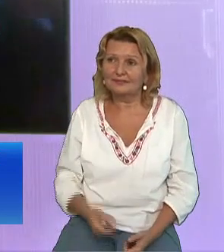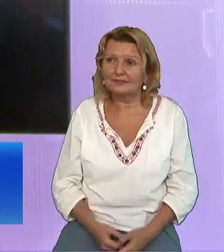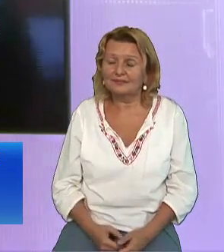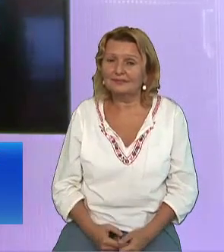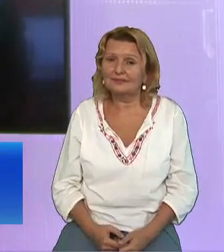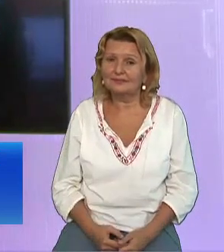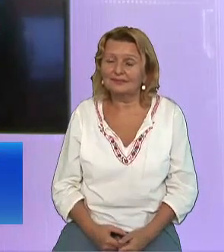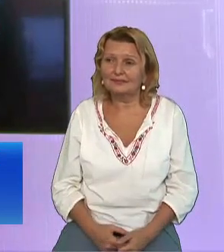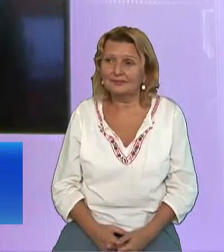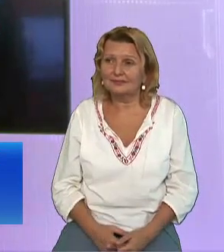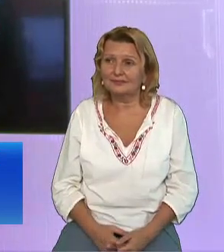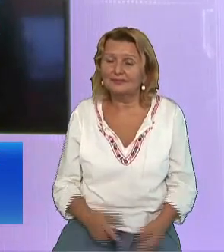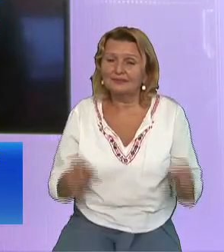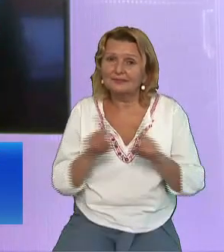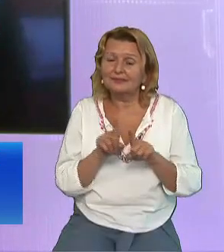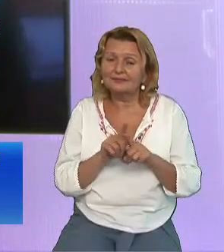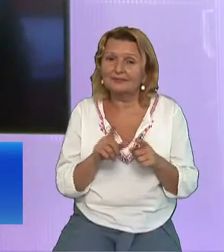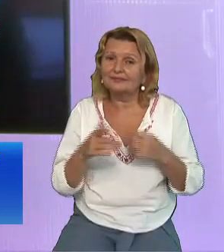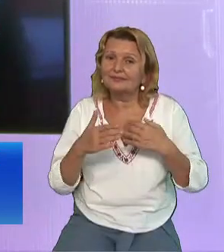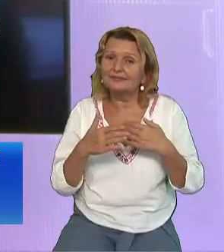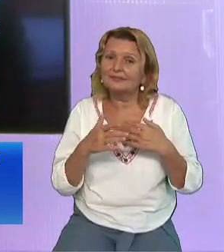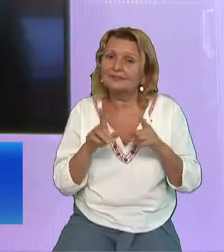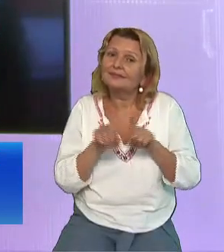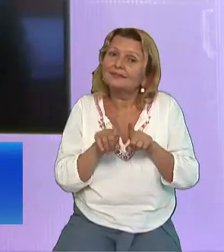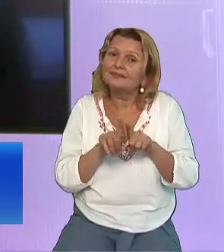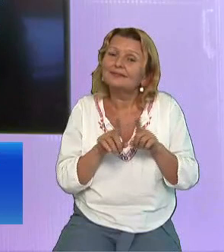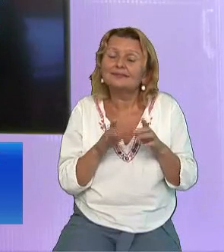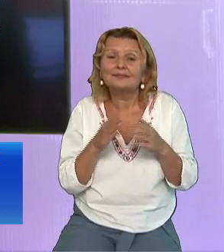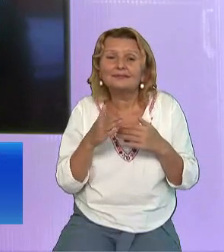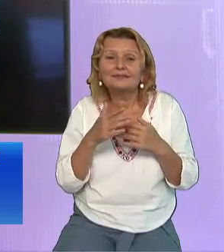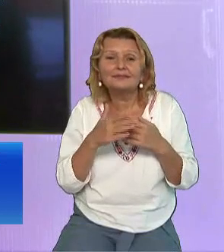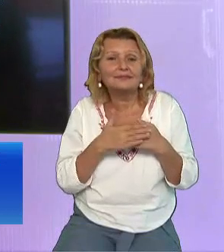nu ți-o poate sătura nimeni decât cuvântul lui Dumnezeu